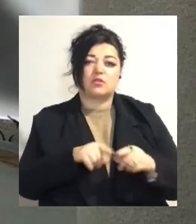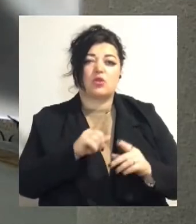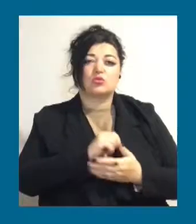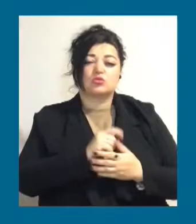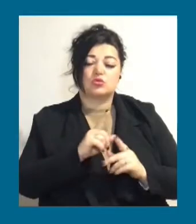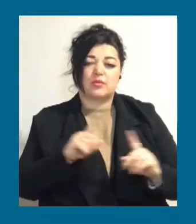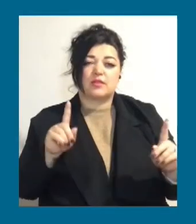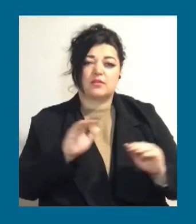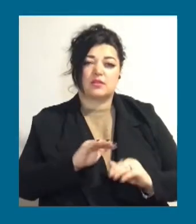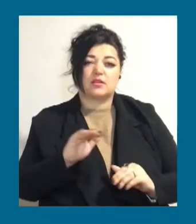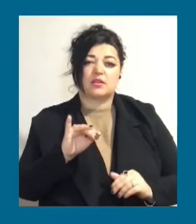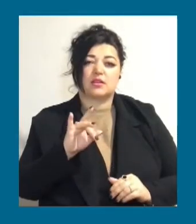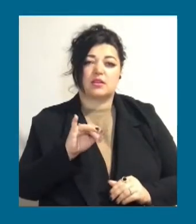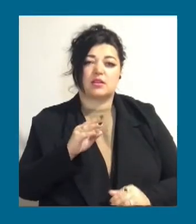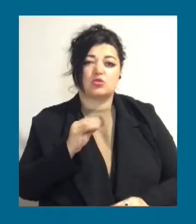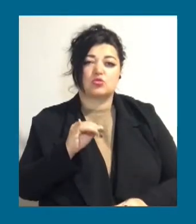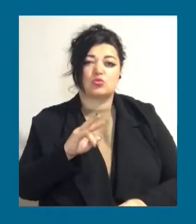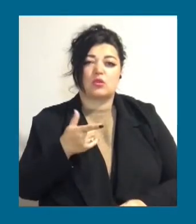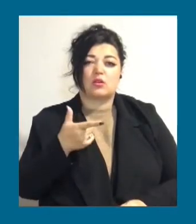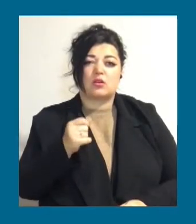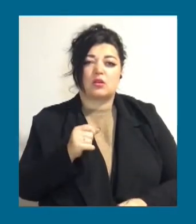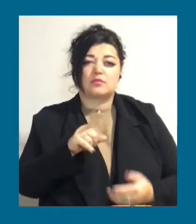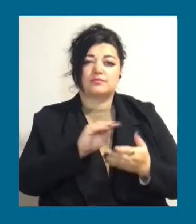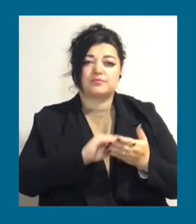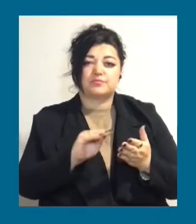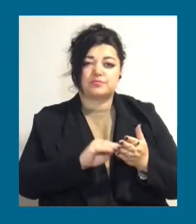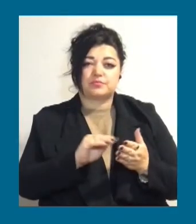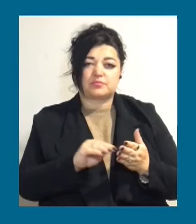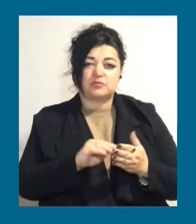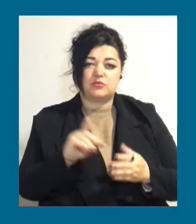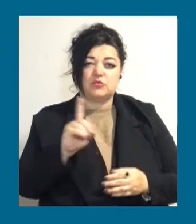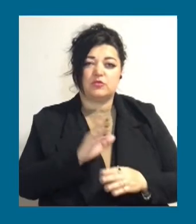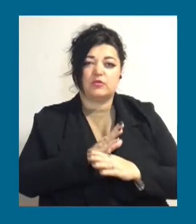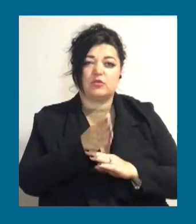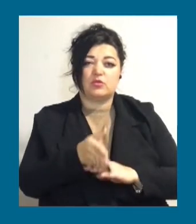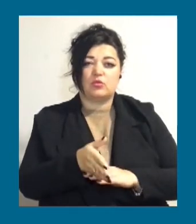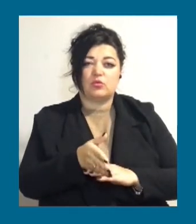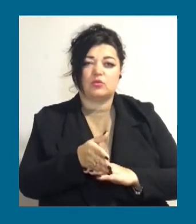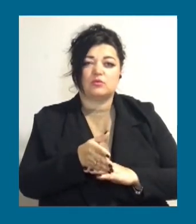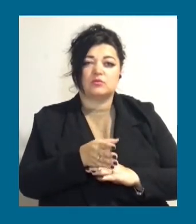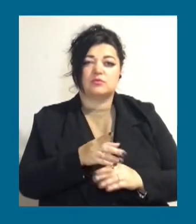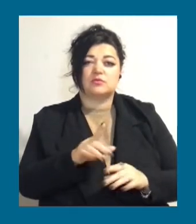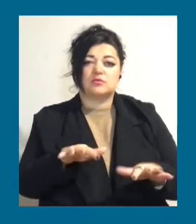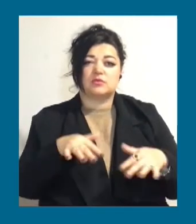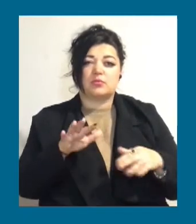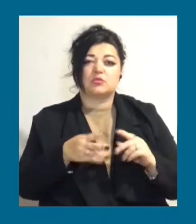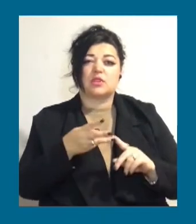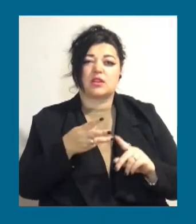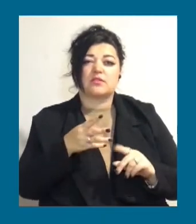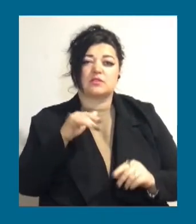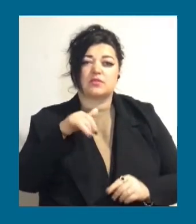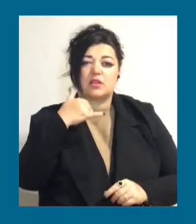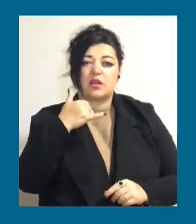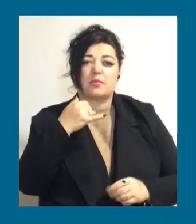Шульга. В правилах написано, що вход в зберігальний зал після третього дзвінку зберігається. Так,